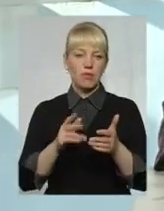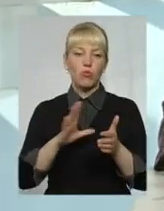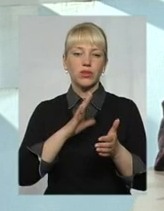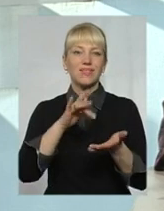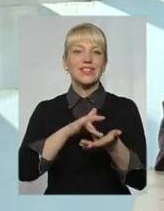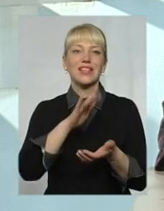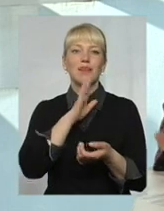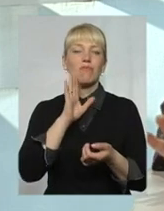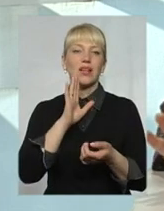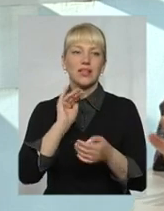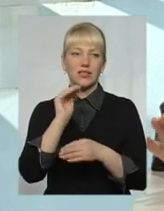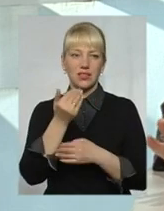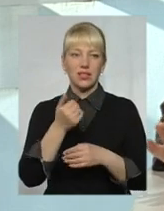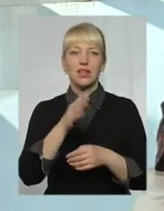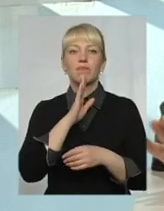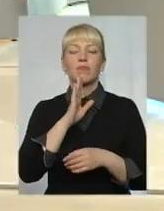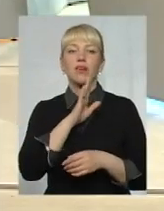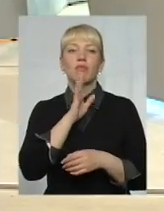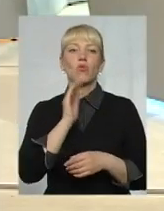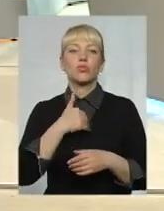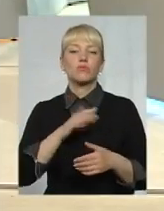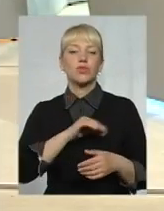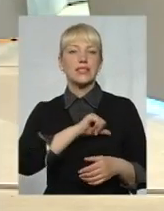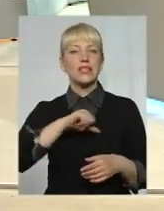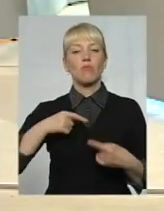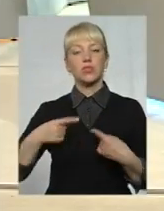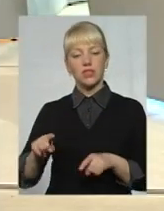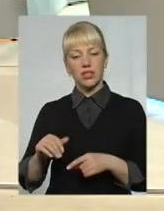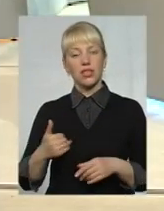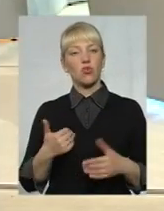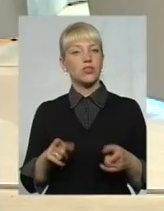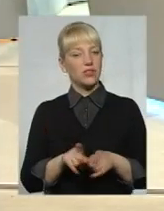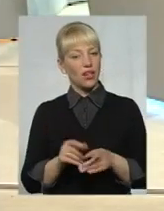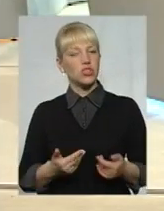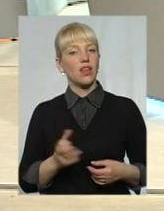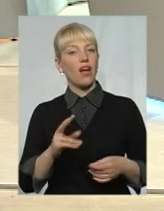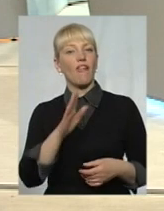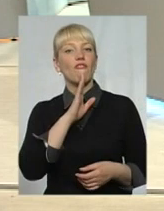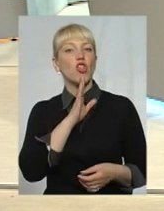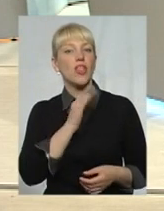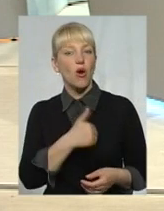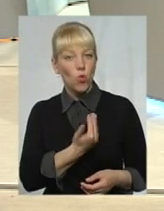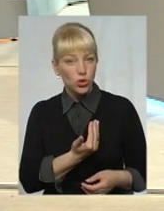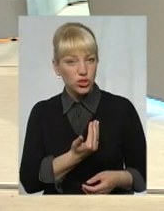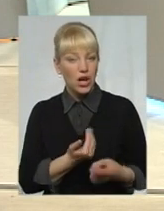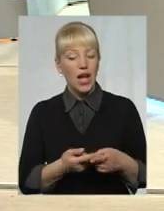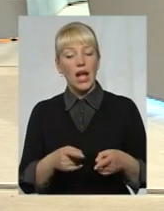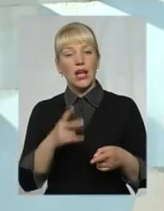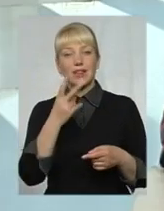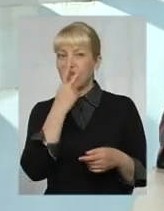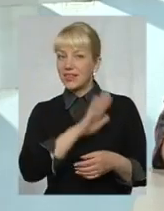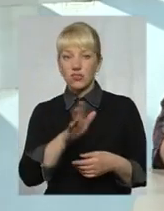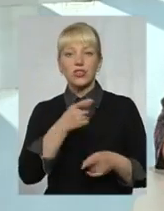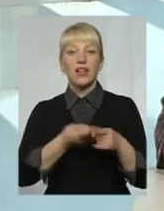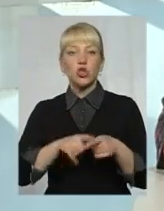хоче бути знову самостійна. Вона хоче жити так, як вона хоче. не дивлячись на те, що є двоє дітей. І така